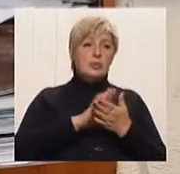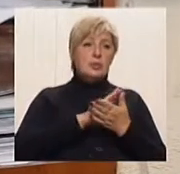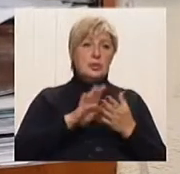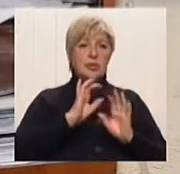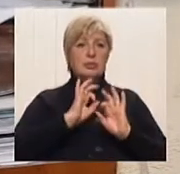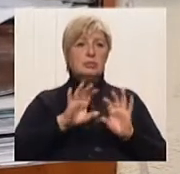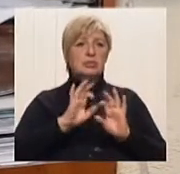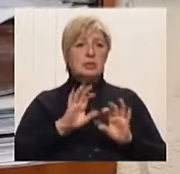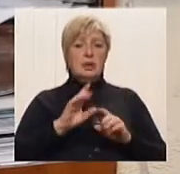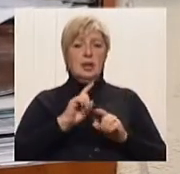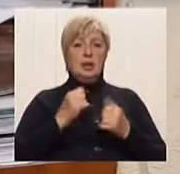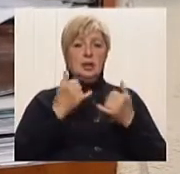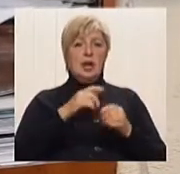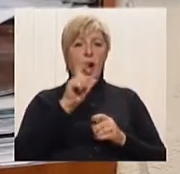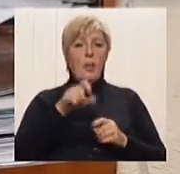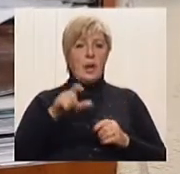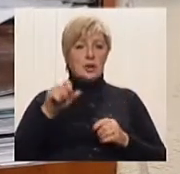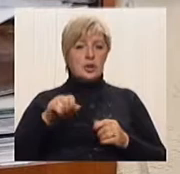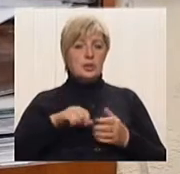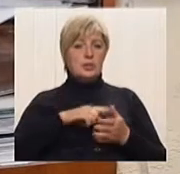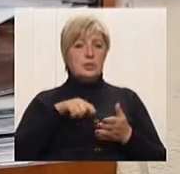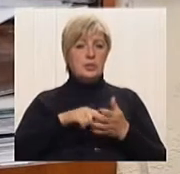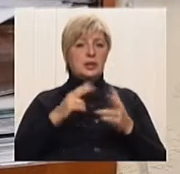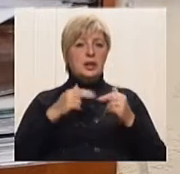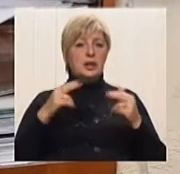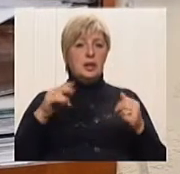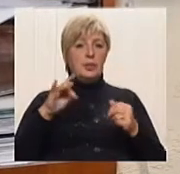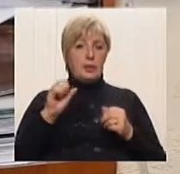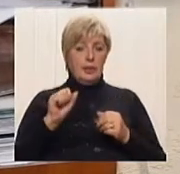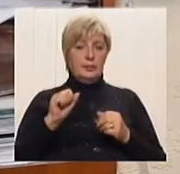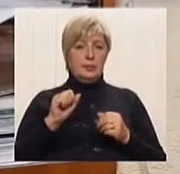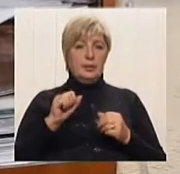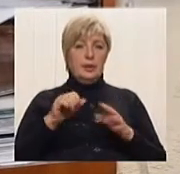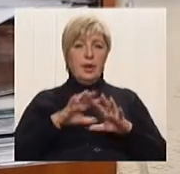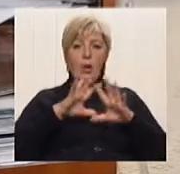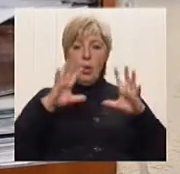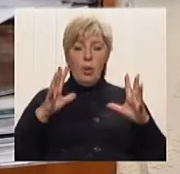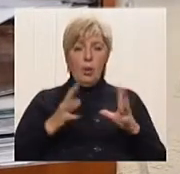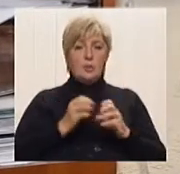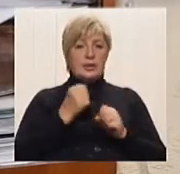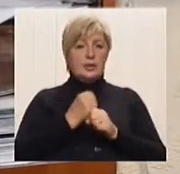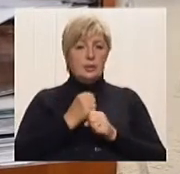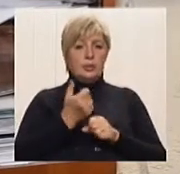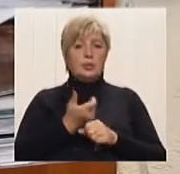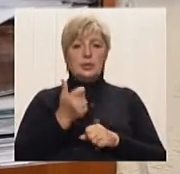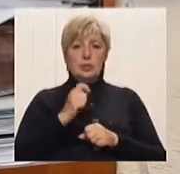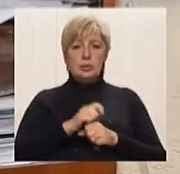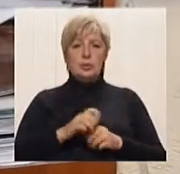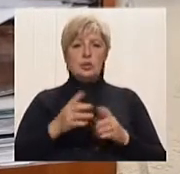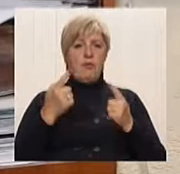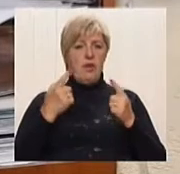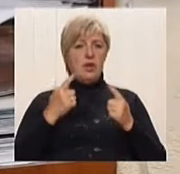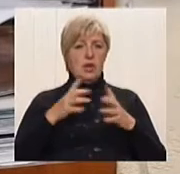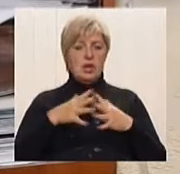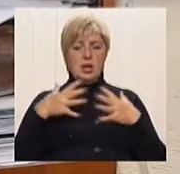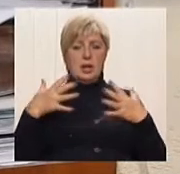консультацій для мешканців міста Дніпра. Обсяг роботи дуже великий. Консультації,